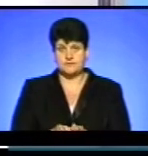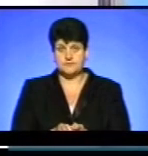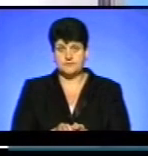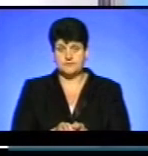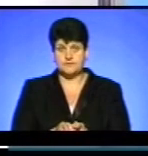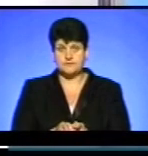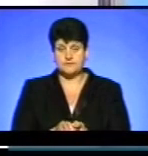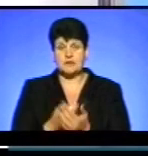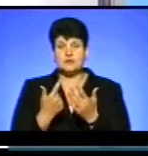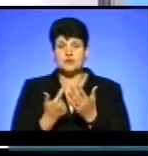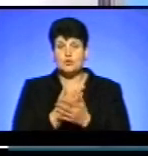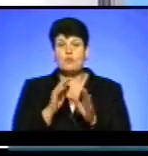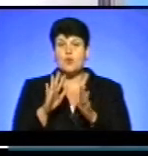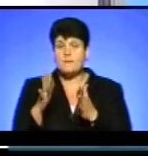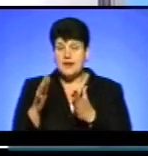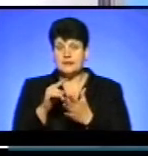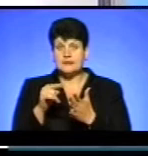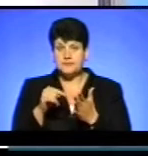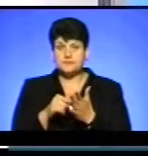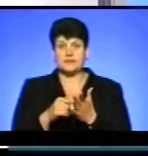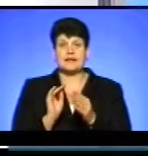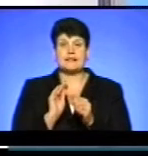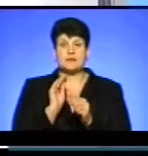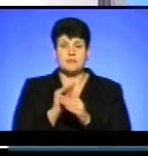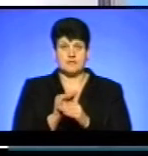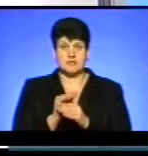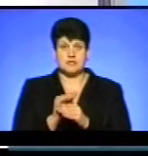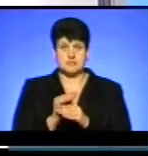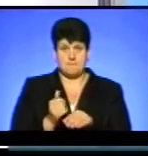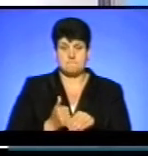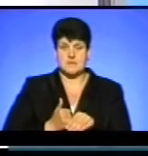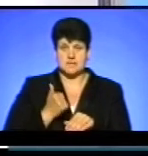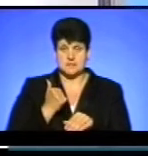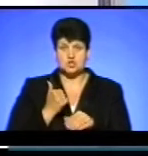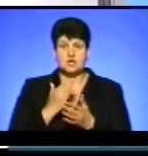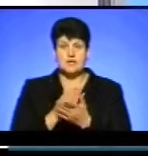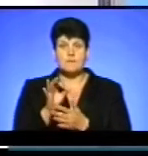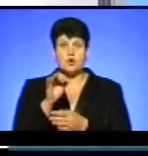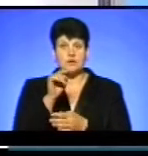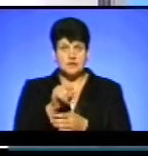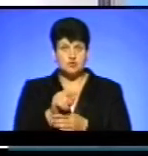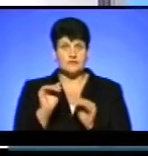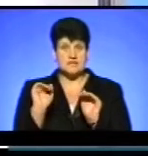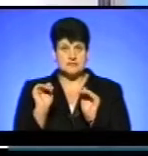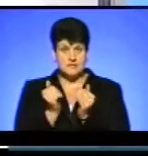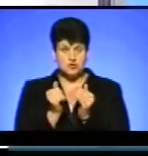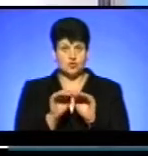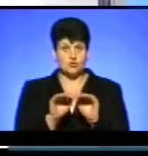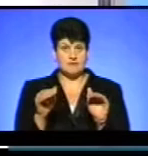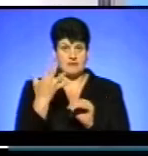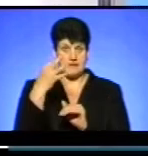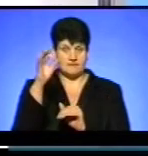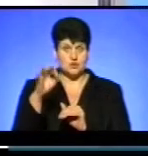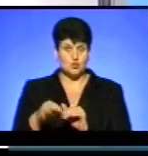Знову такий момент, який стосується надбавок за престижність. Йдеться про те, що вони зменшені до рівня 5%.